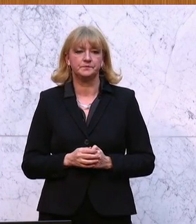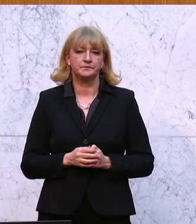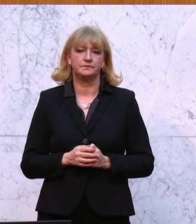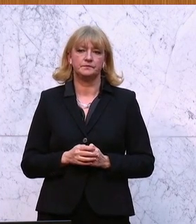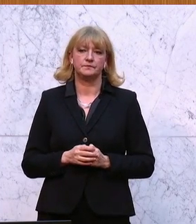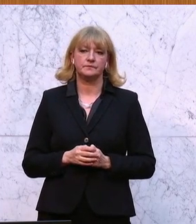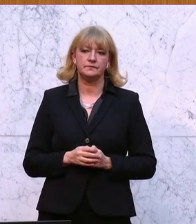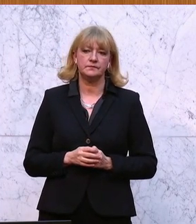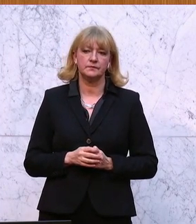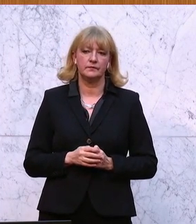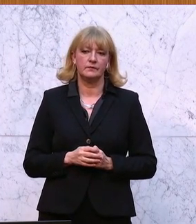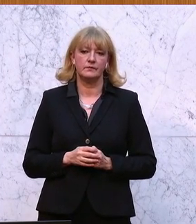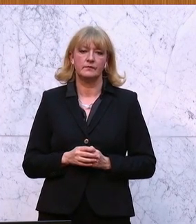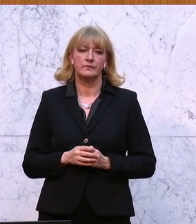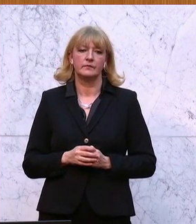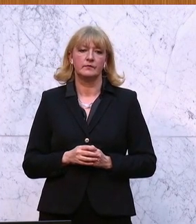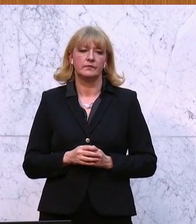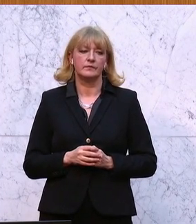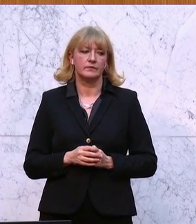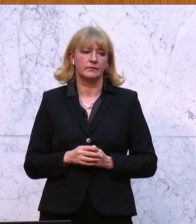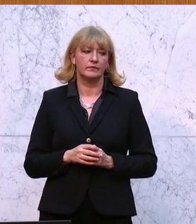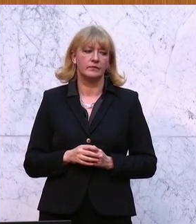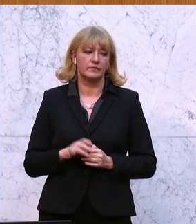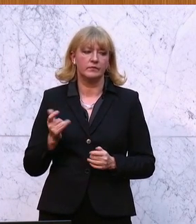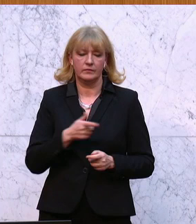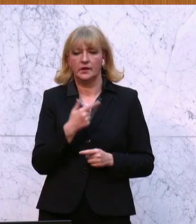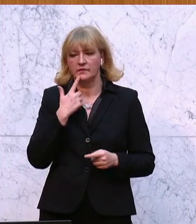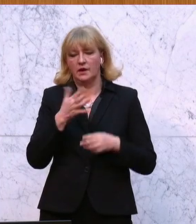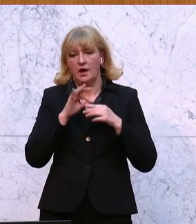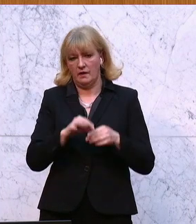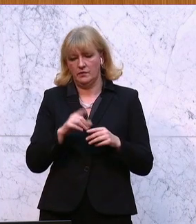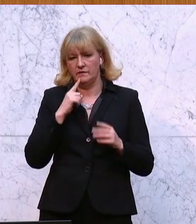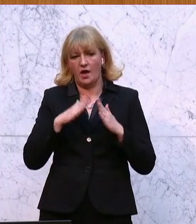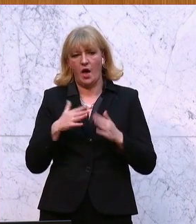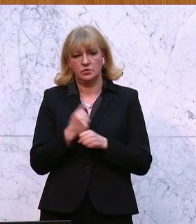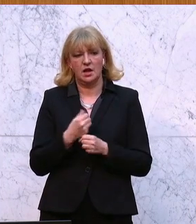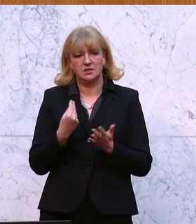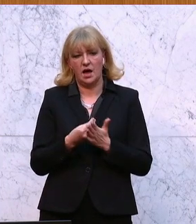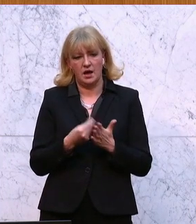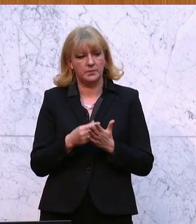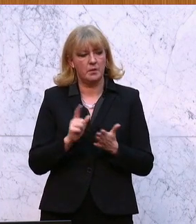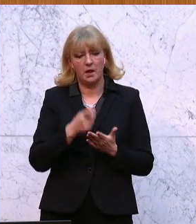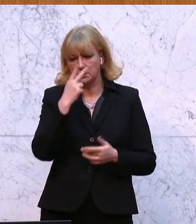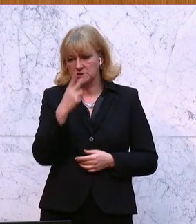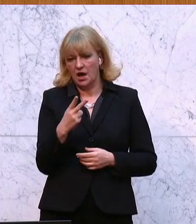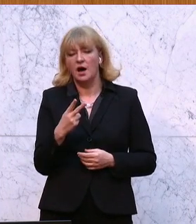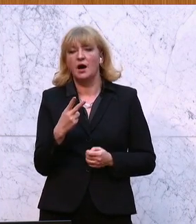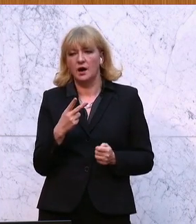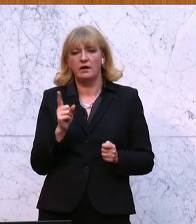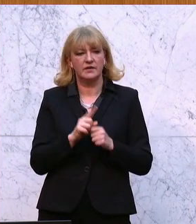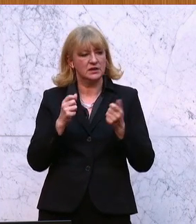führen wir diese unerträgliche Haushaltsabgabe ein. Wenn Sie sich anschauen, wie die